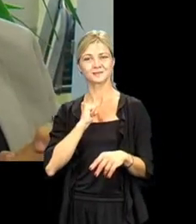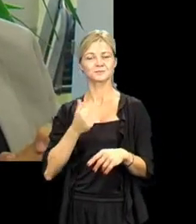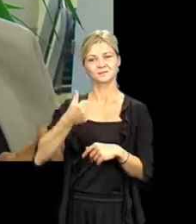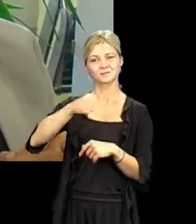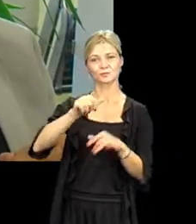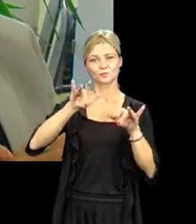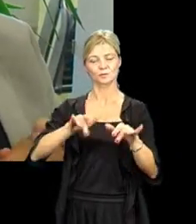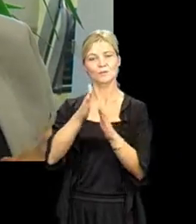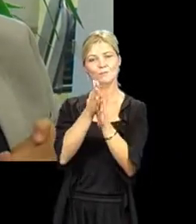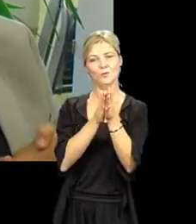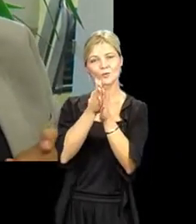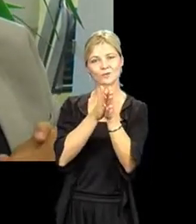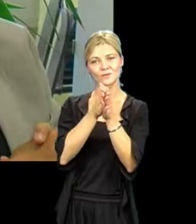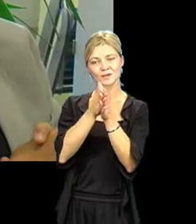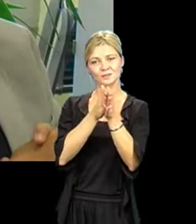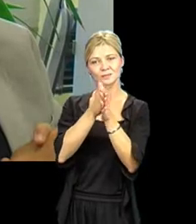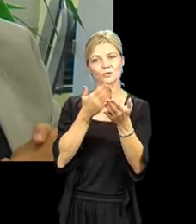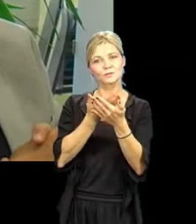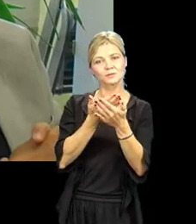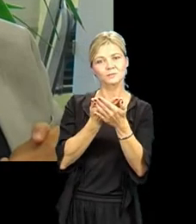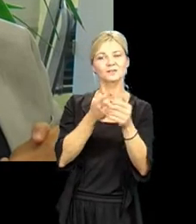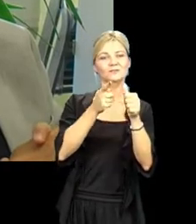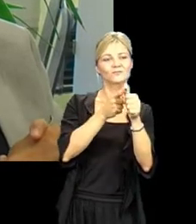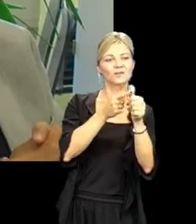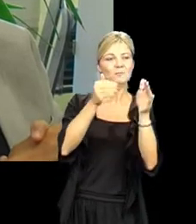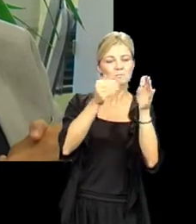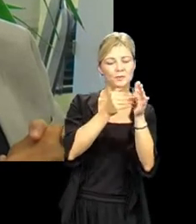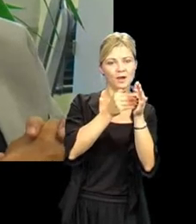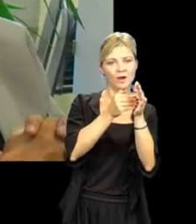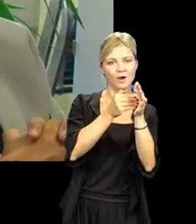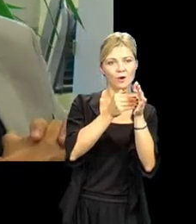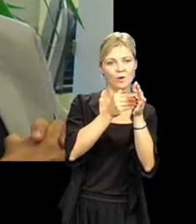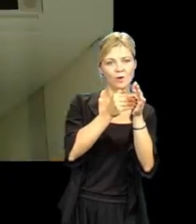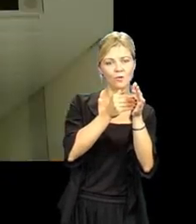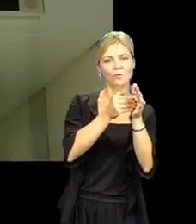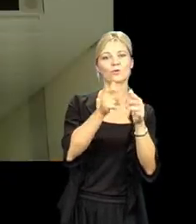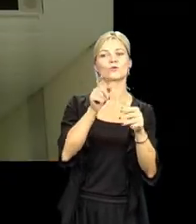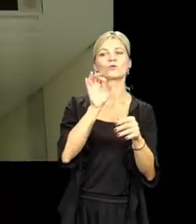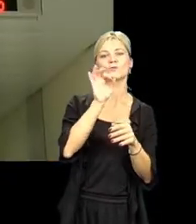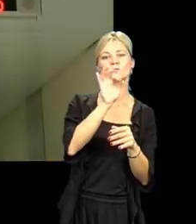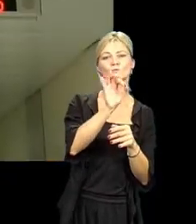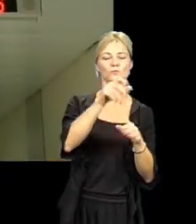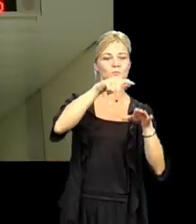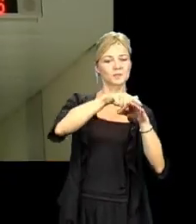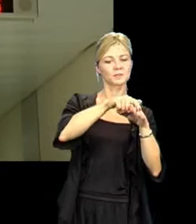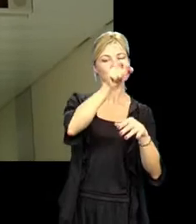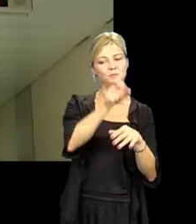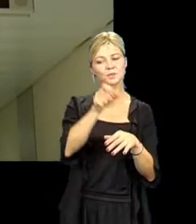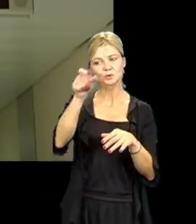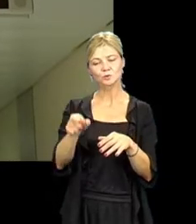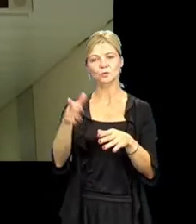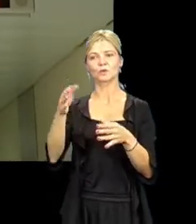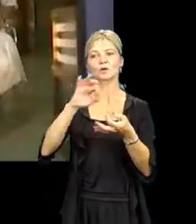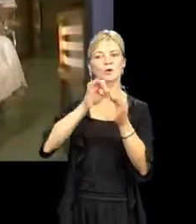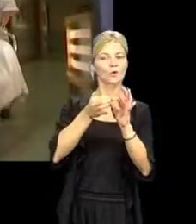wird, dass wir vielleicht wieder schauen und eine Behinderte oder einen Mann oder eine Frau mit einem Handicap wieder